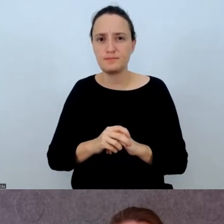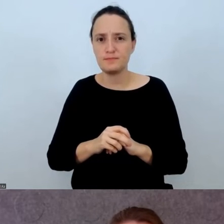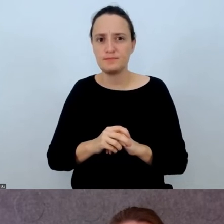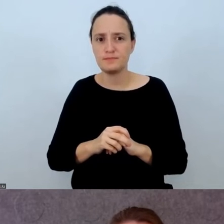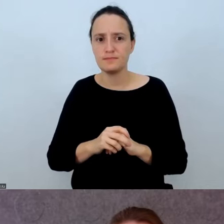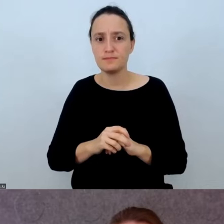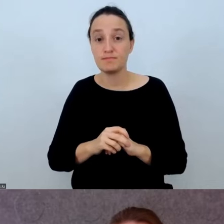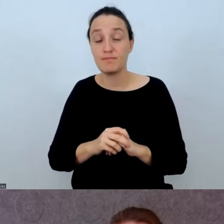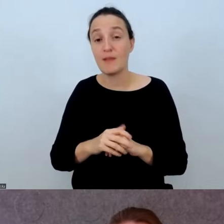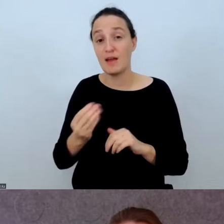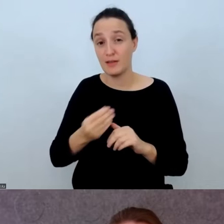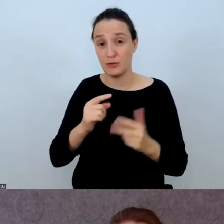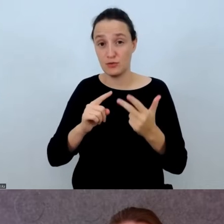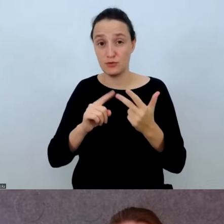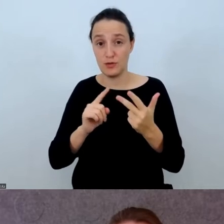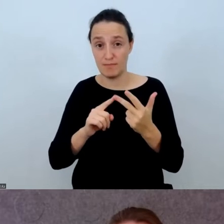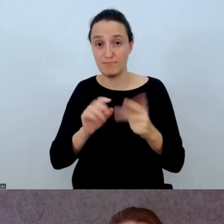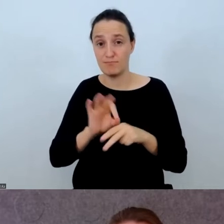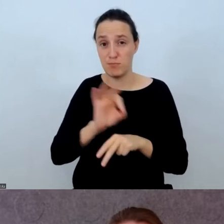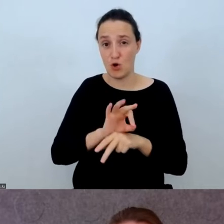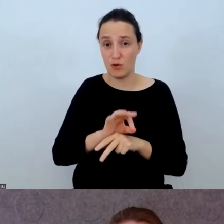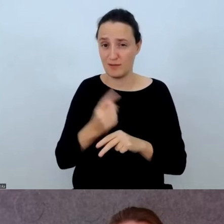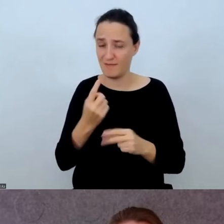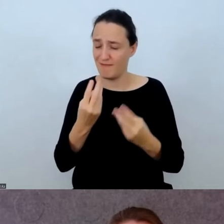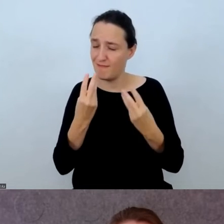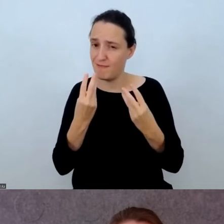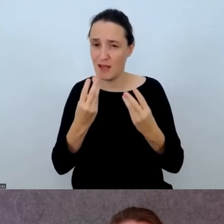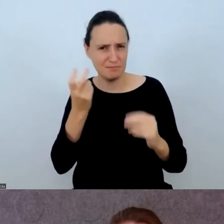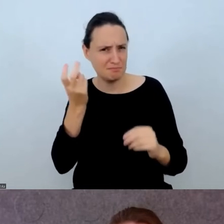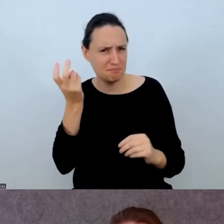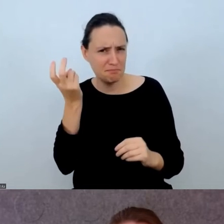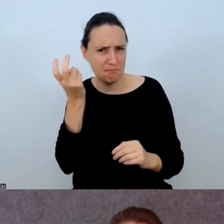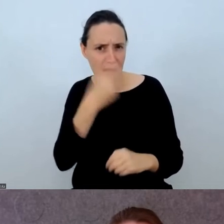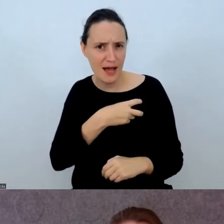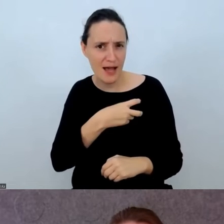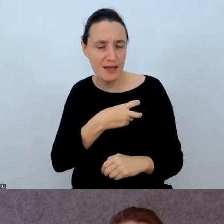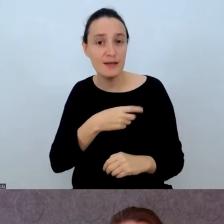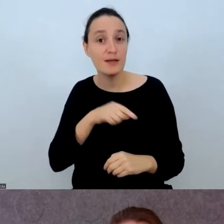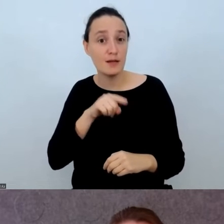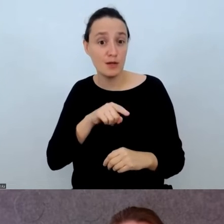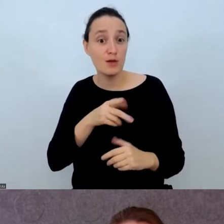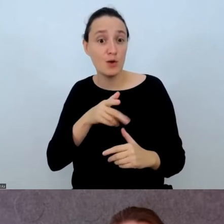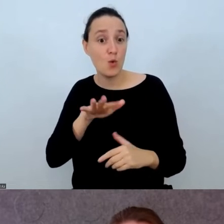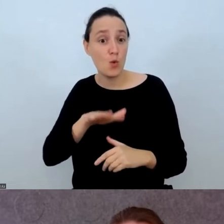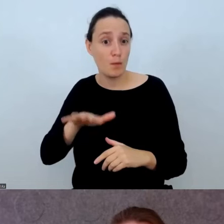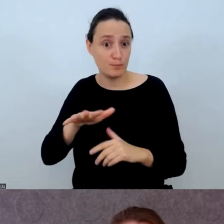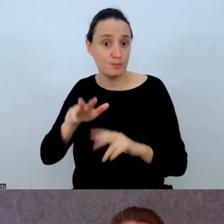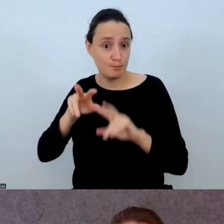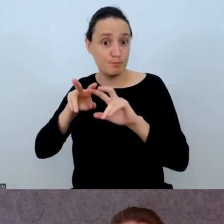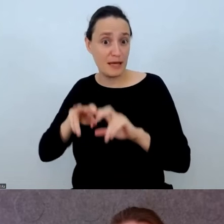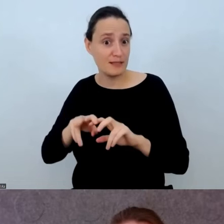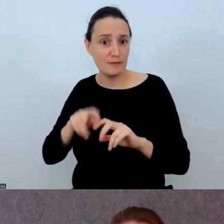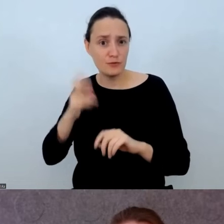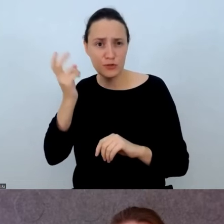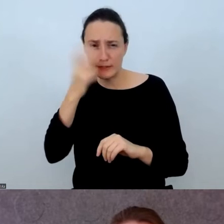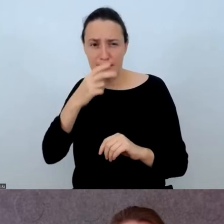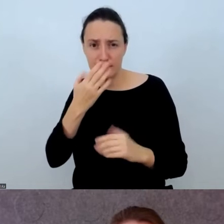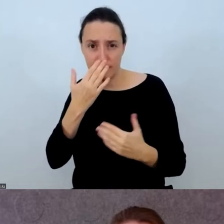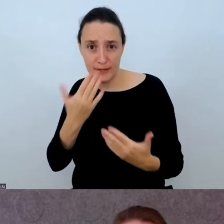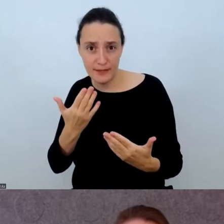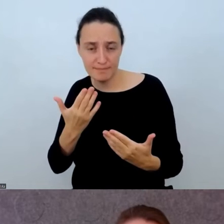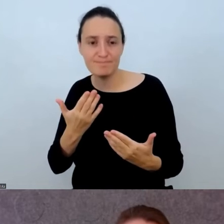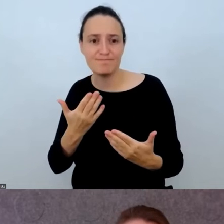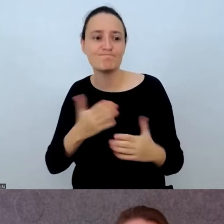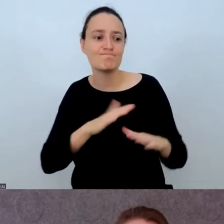Jeszcze jeden bardzo ważny projekt i interesujący obczar badawczy dotyczy dzieci,